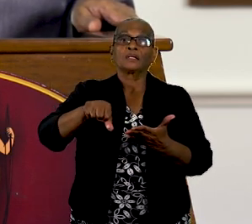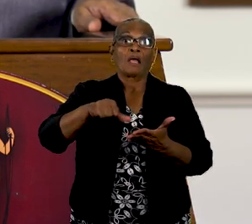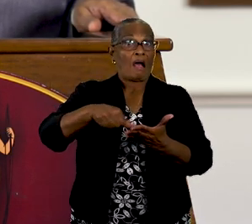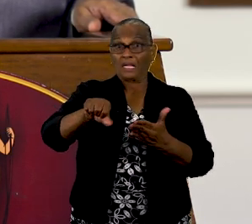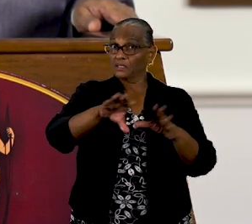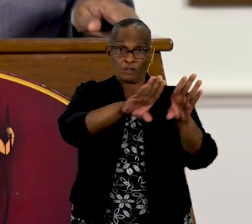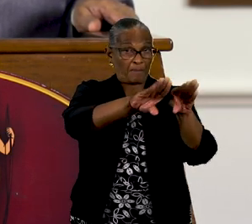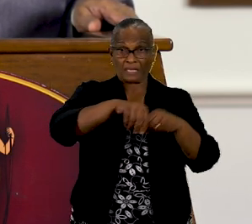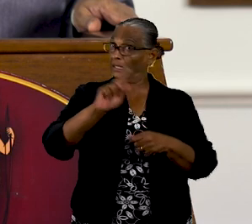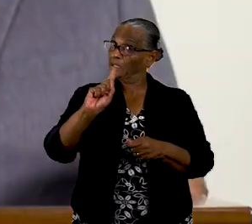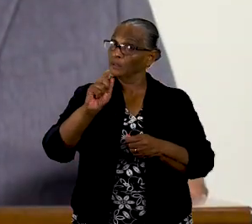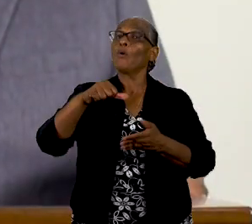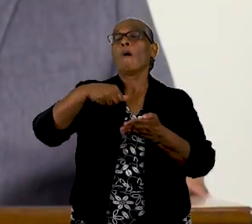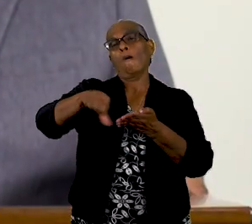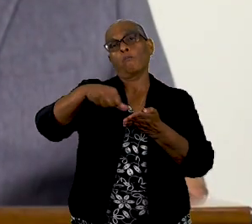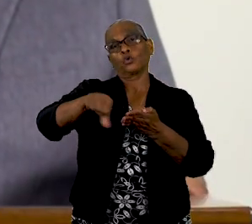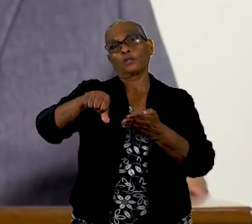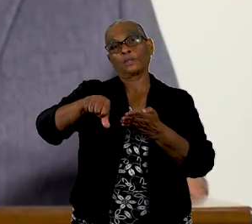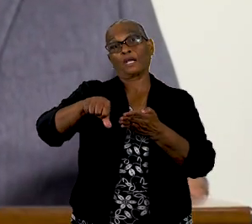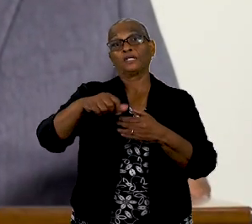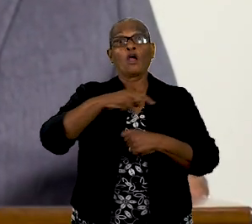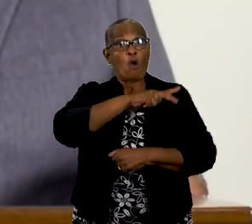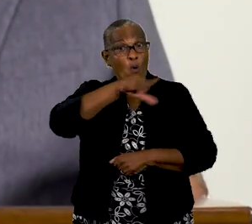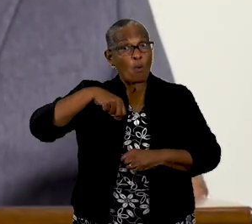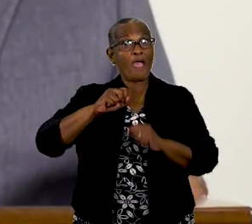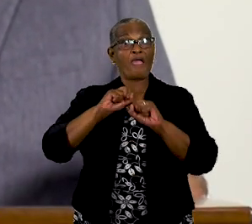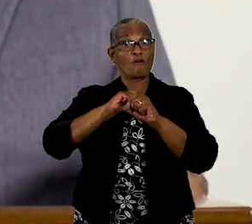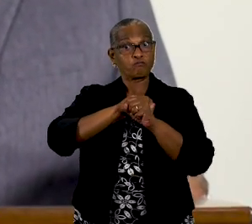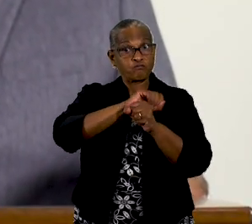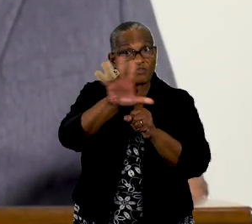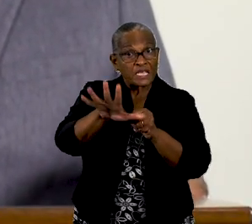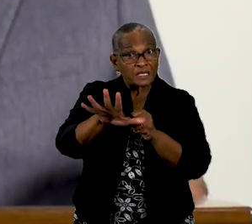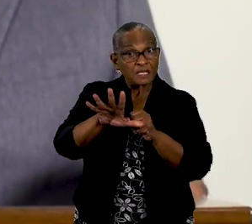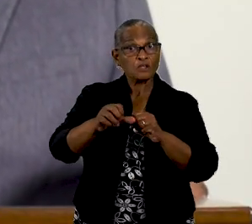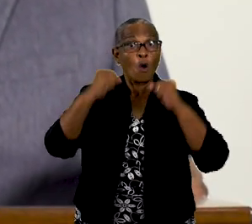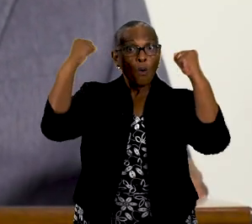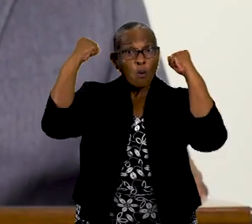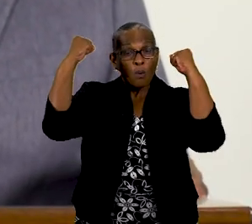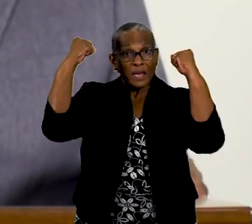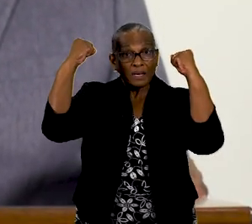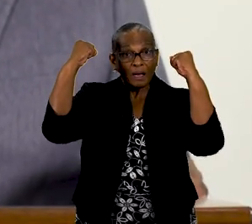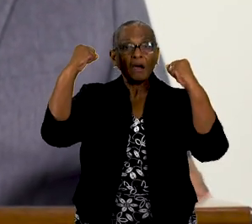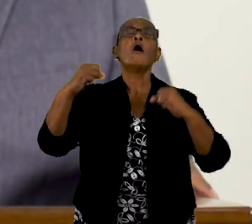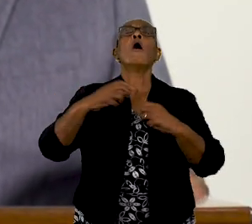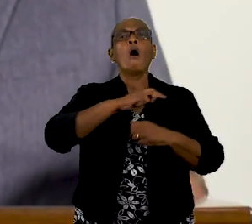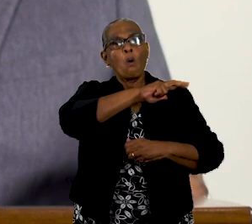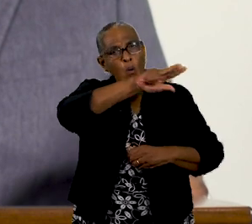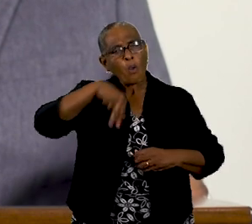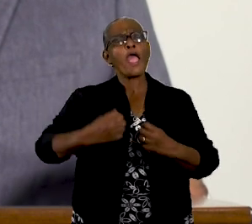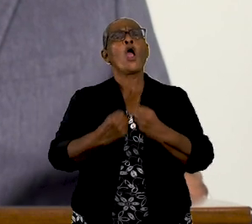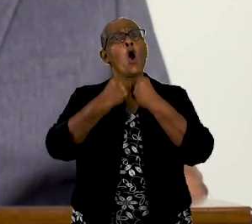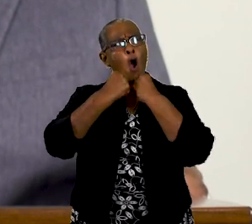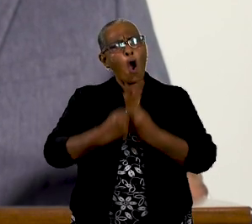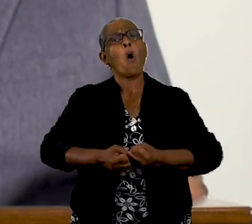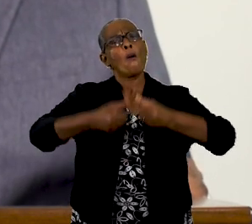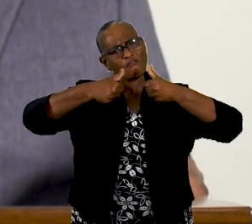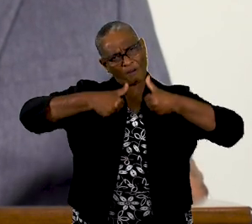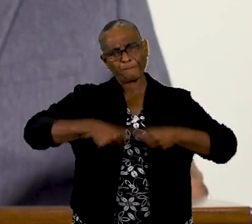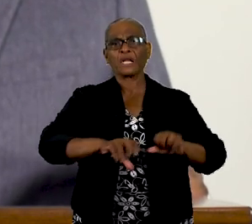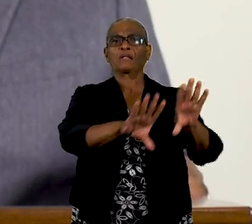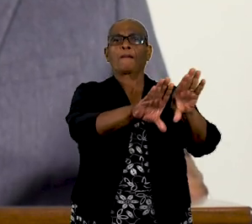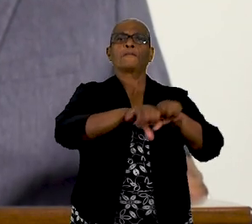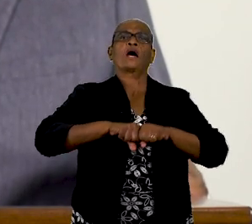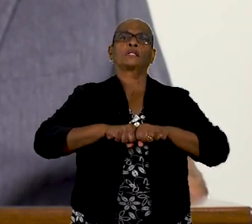zal worden toegepast. We gaan het virus alleen kunnen overwinnen wanneer we ons houden aan de verplichte